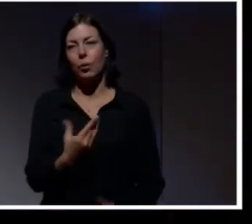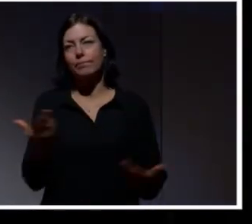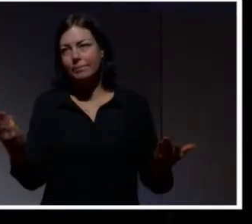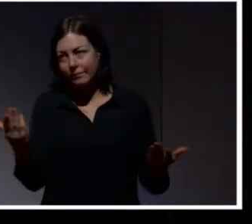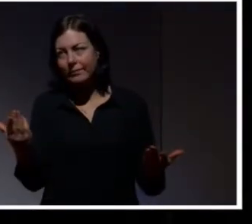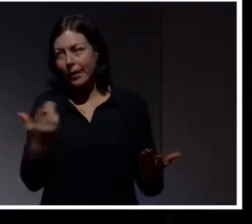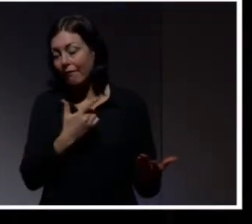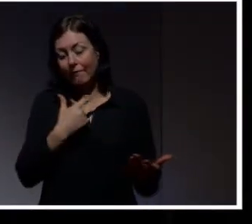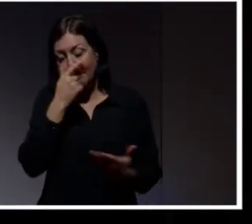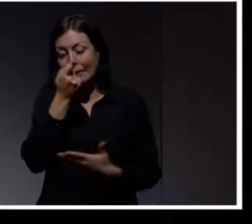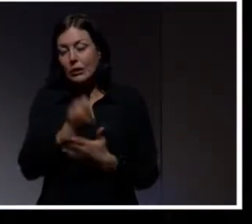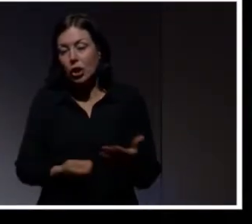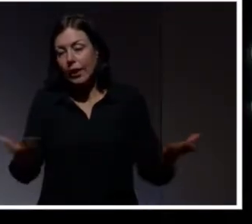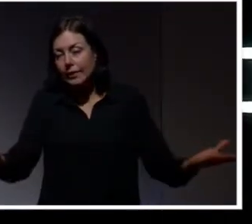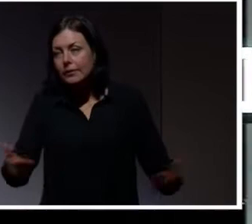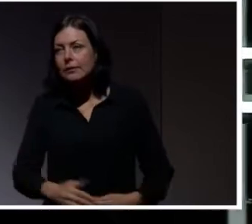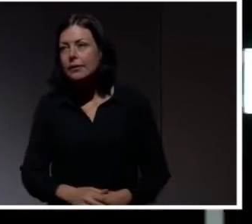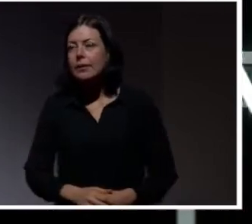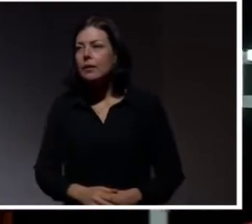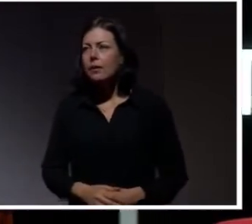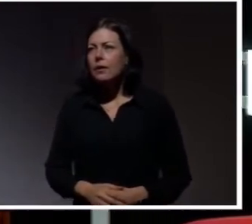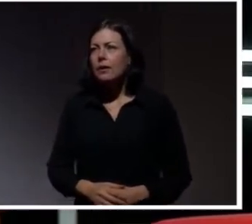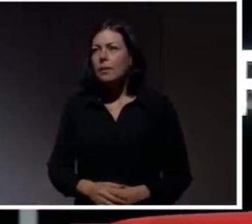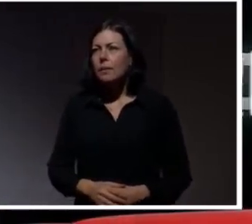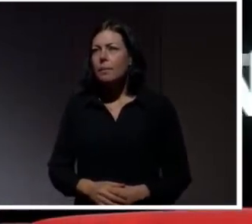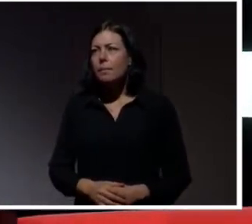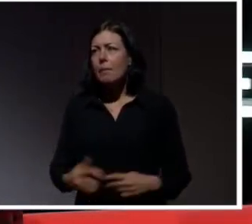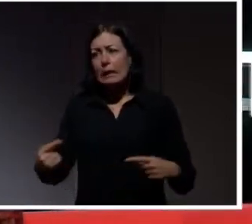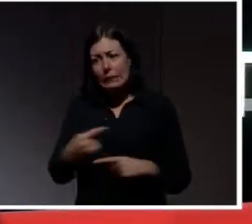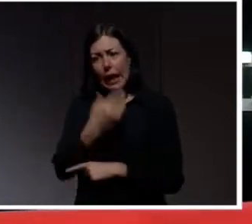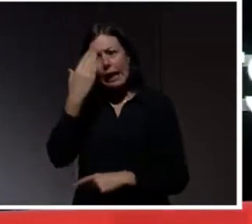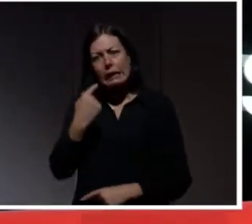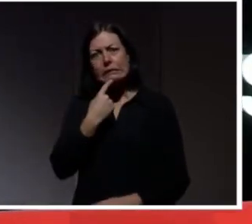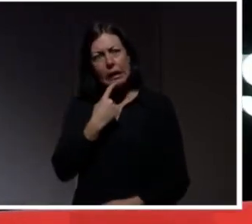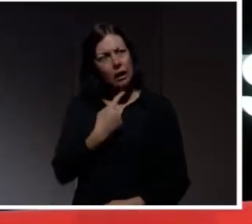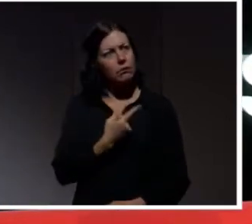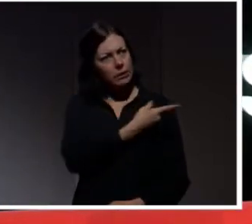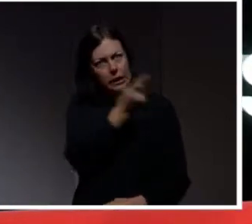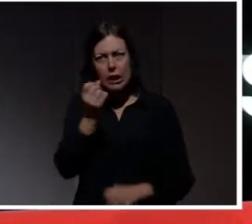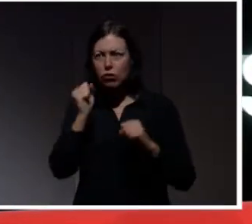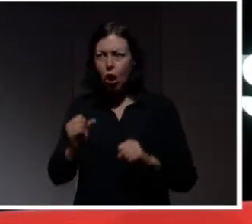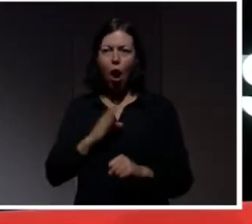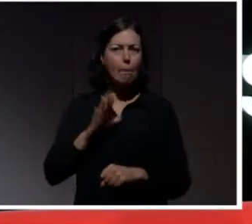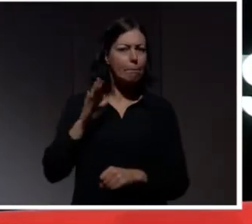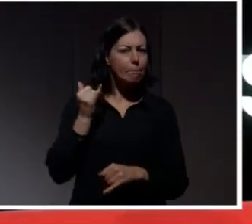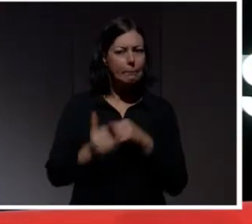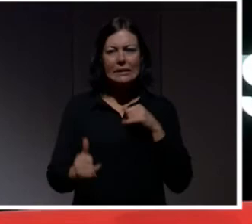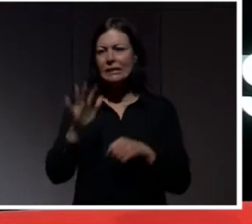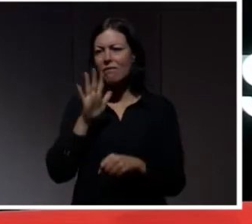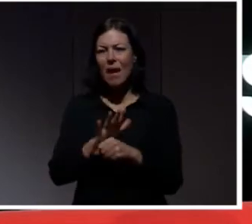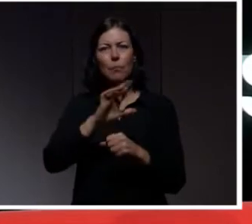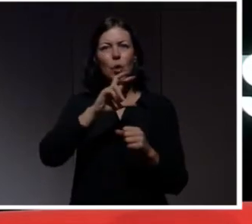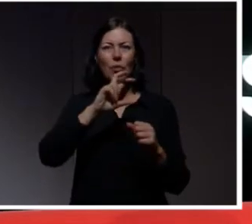bara att inse. Men varför inte då säga så här. Ni ska ha minst 15 tecken i lösenordet.